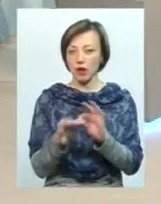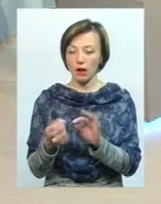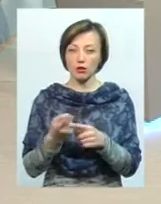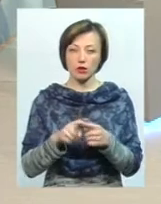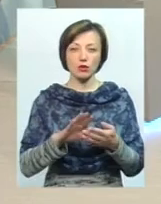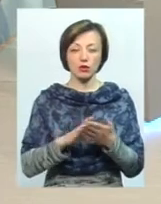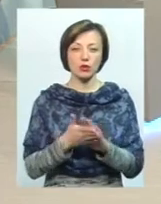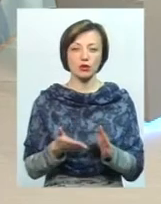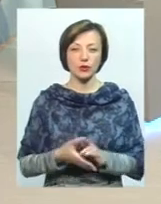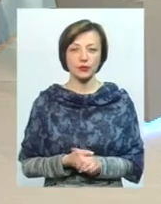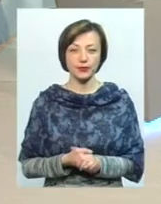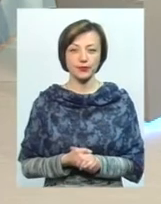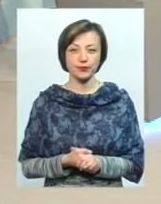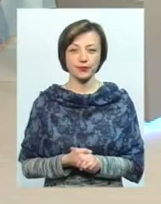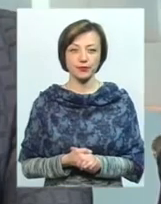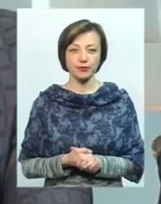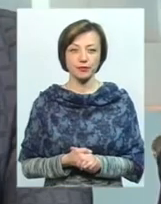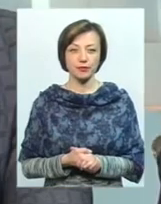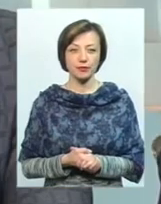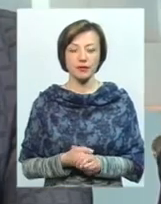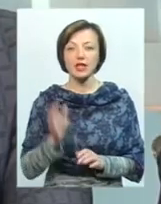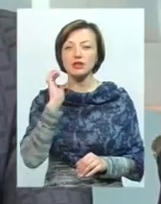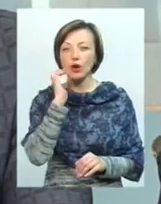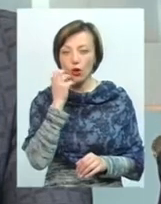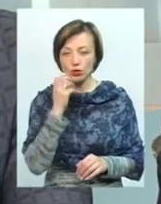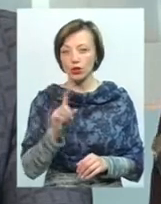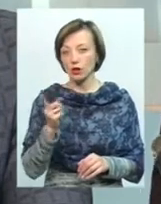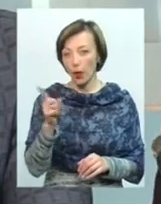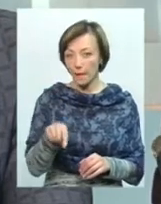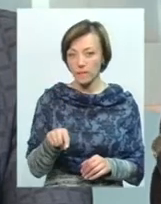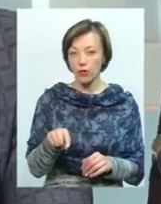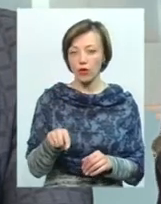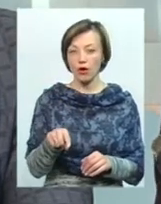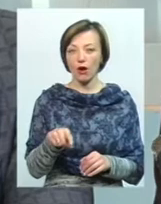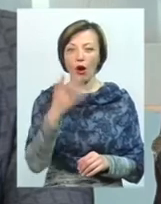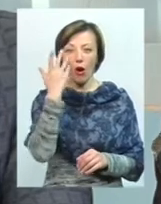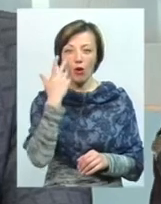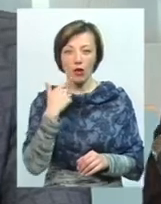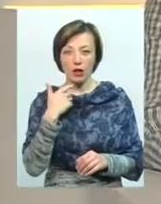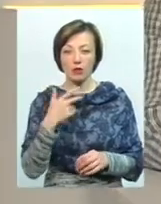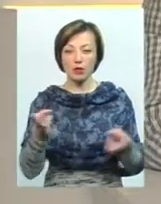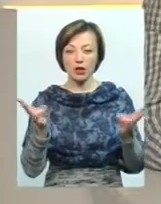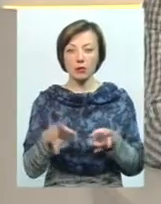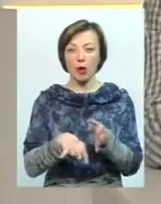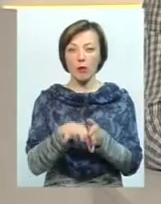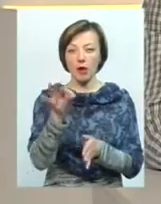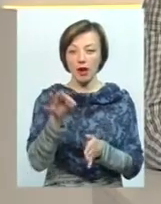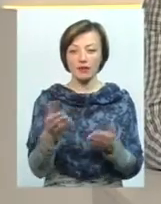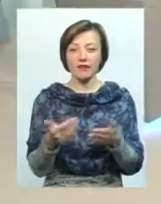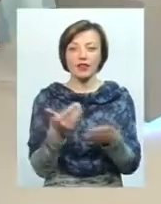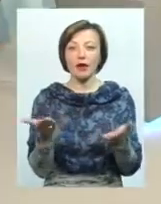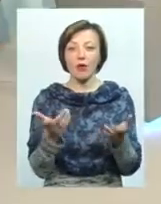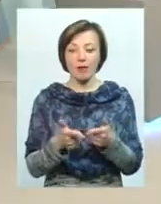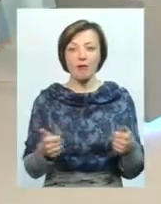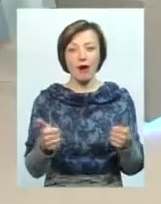справу досить серйозним чином, і тому ті моменти, коли на одному опозі... потрібно обиратись від дикої партії,